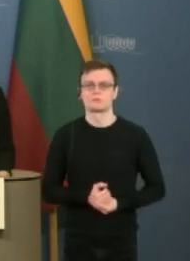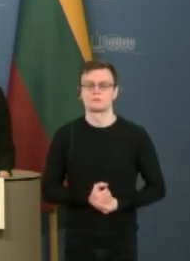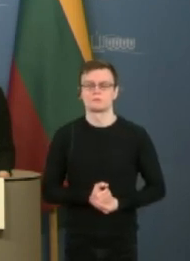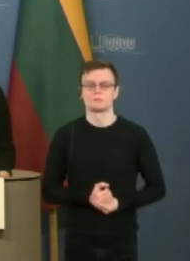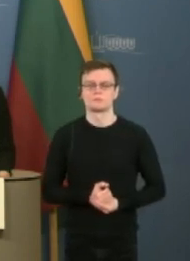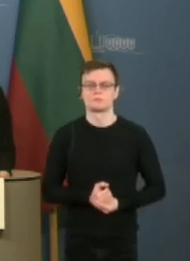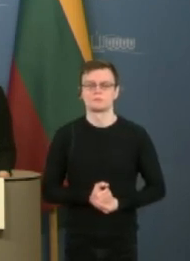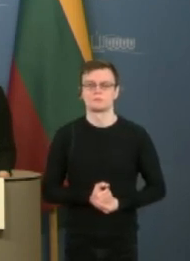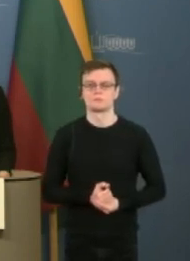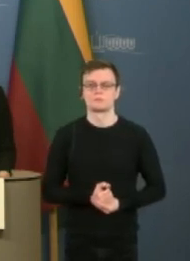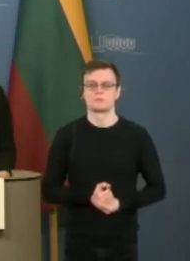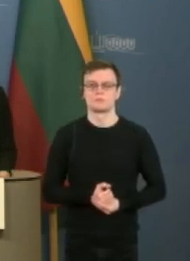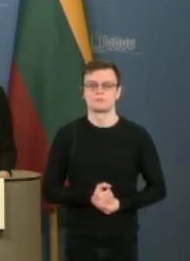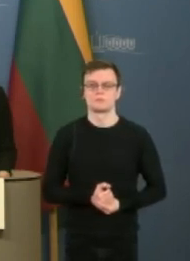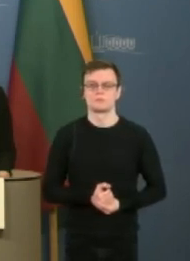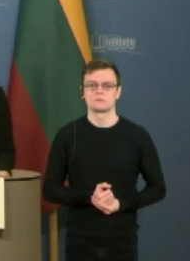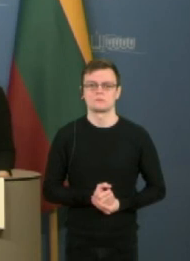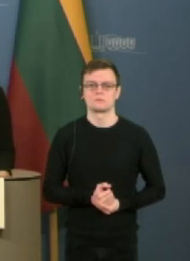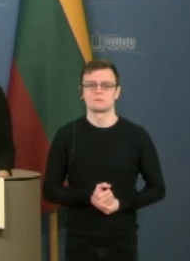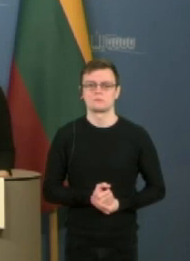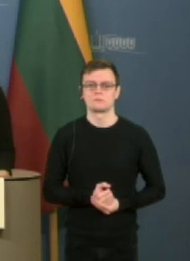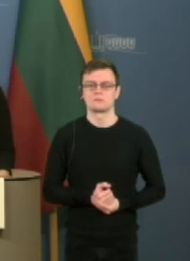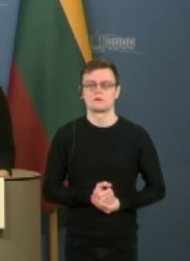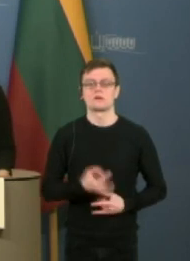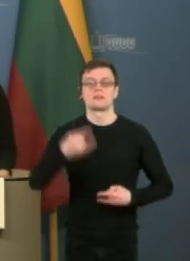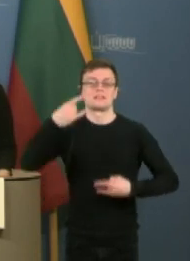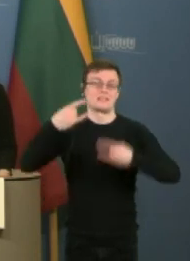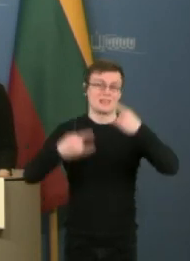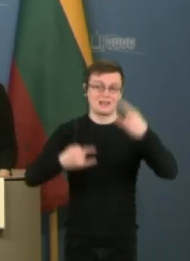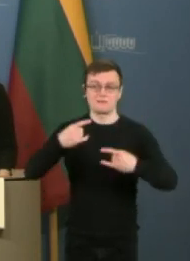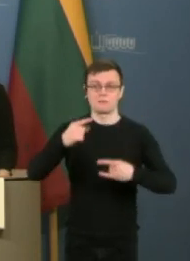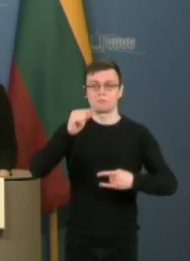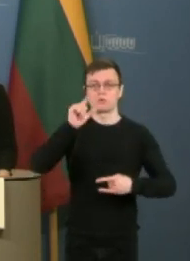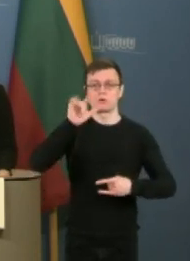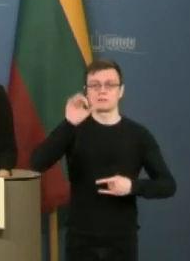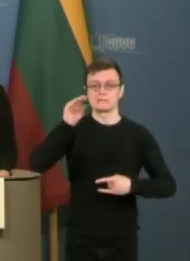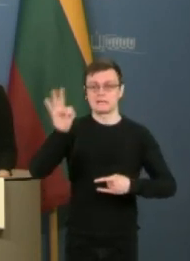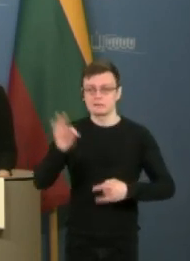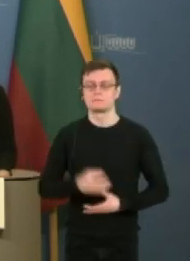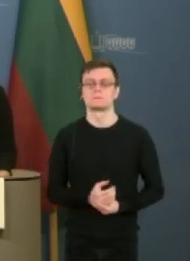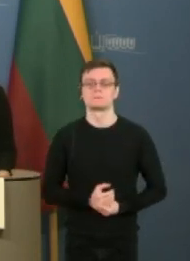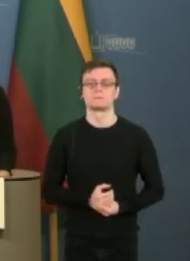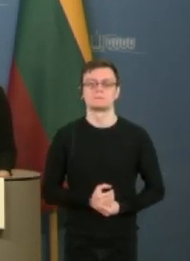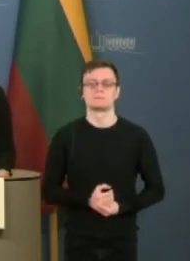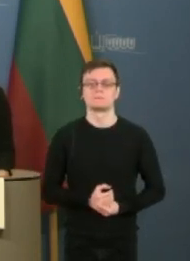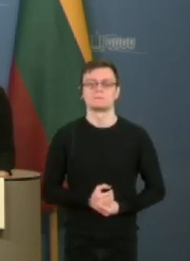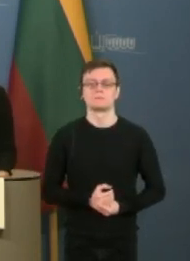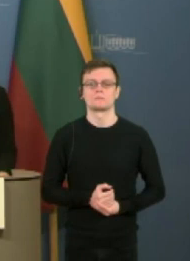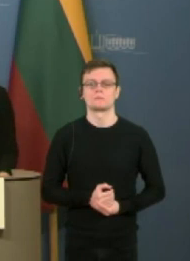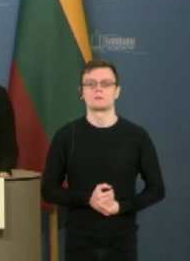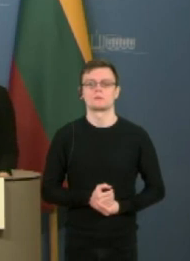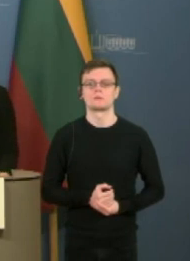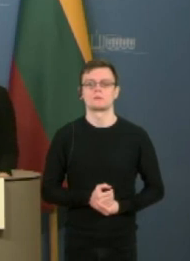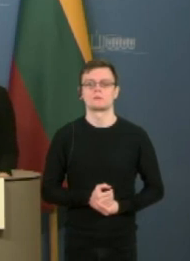Polsat News. Televizija Polsat News. Labai diena, gerbėme į premjerį. Mes stabėme